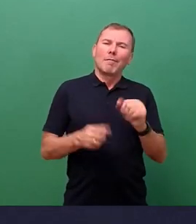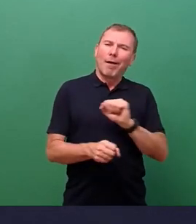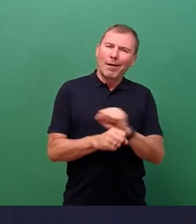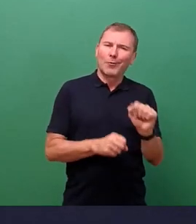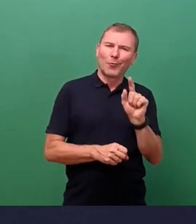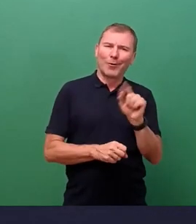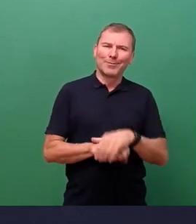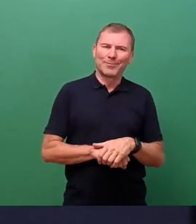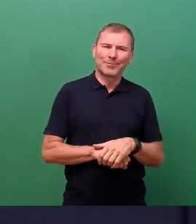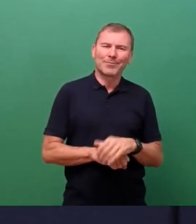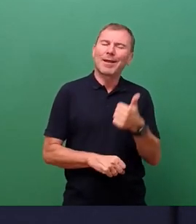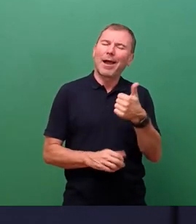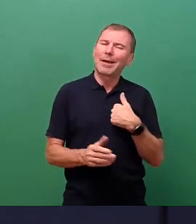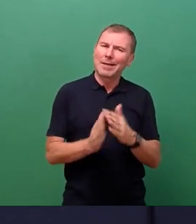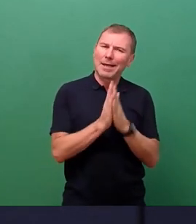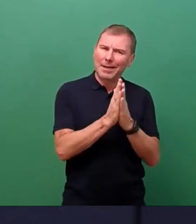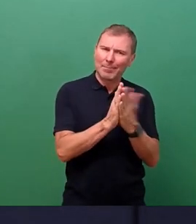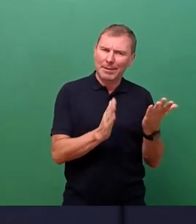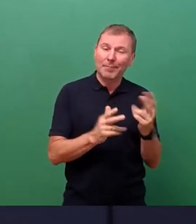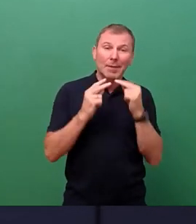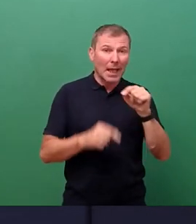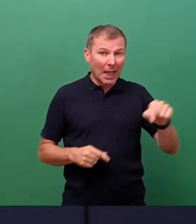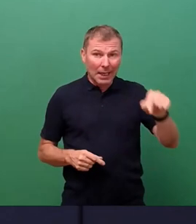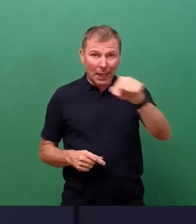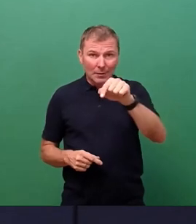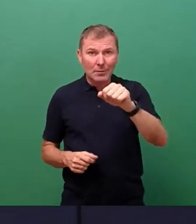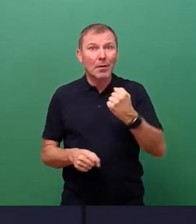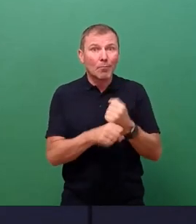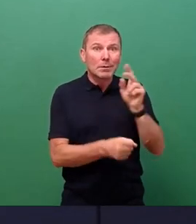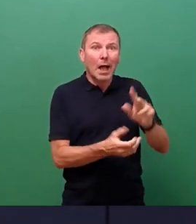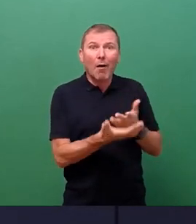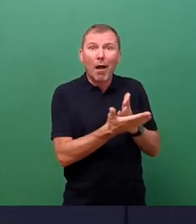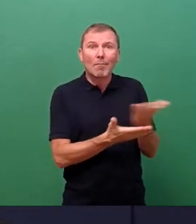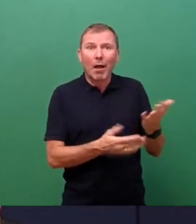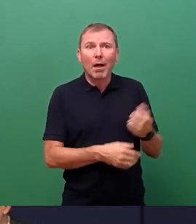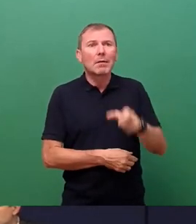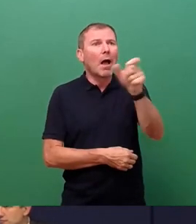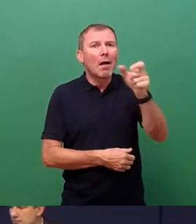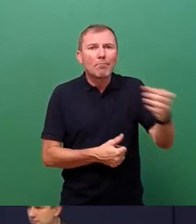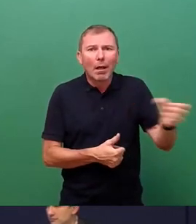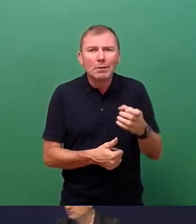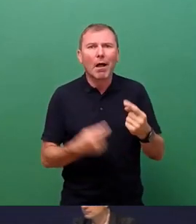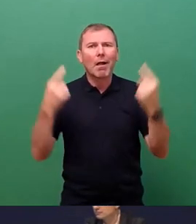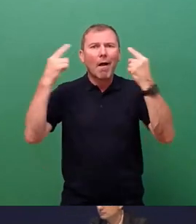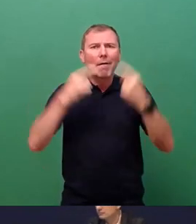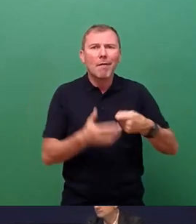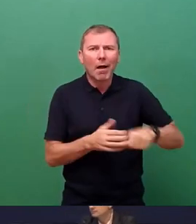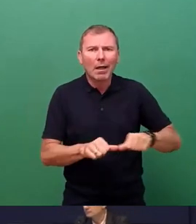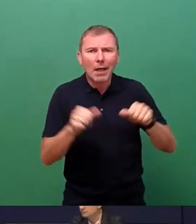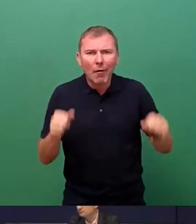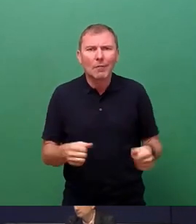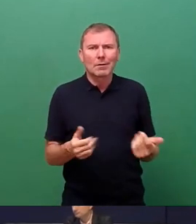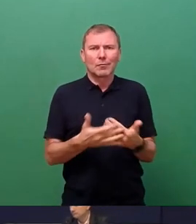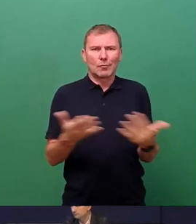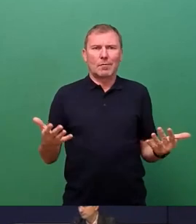Ich hätte nur eine Bitte, und zwar auch die Gastronomen müssen ja planen. Sie müssen Personal planen, müssen Wareneinsatz planen und so weiter. Deswegen wäre mir wirklich